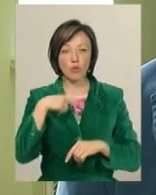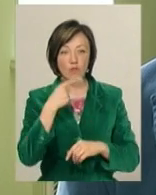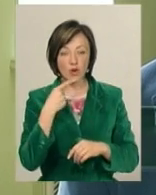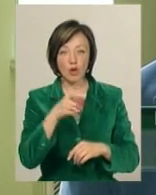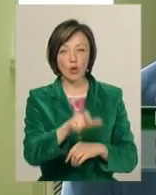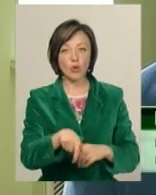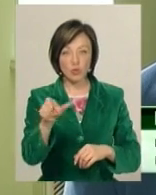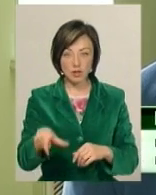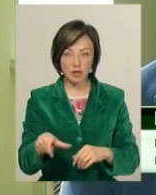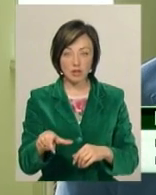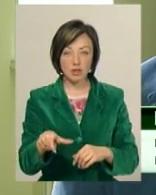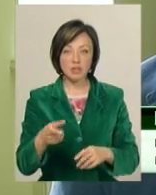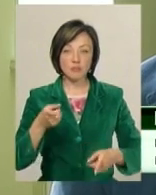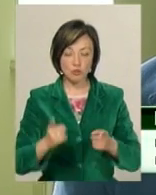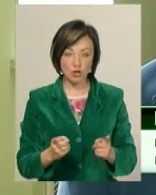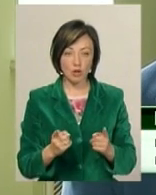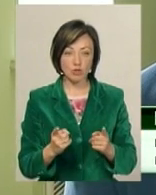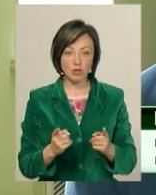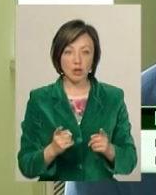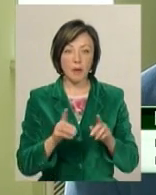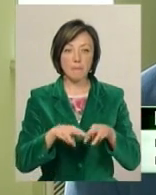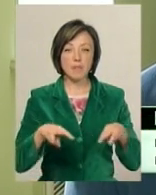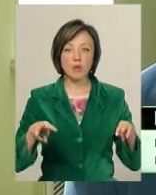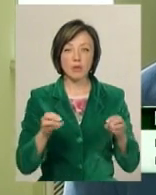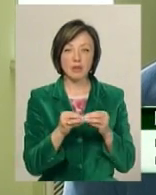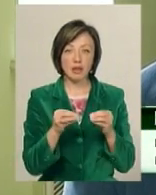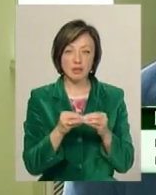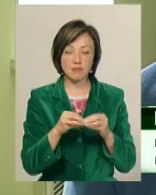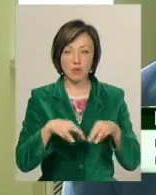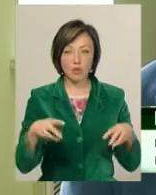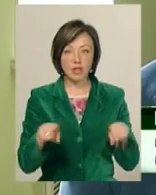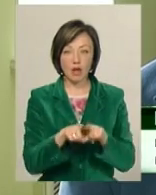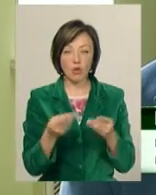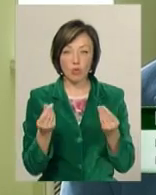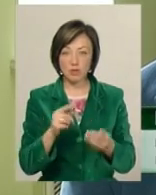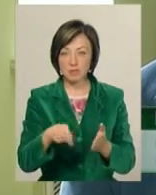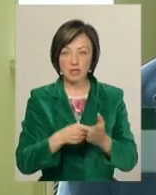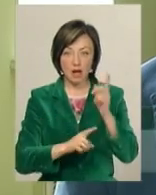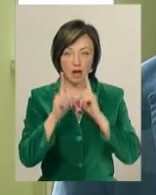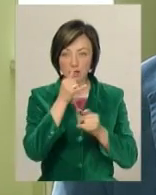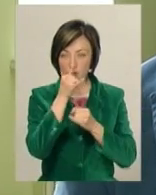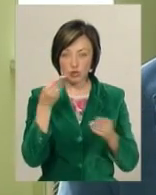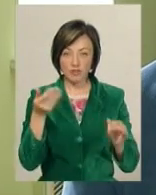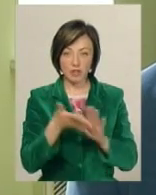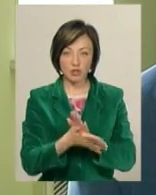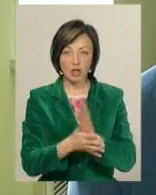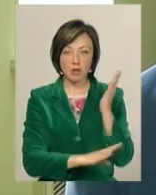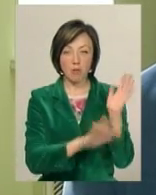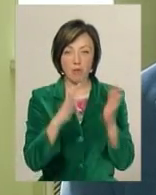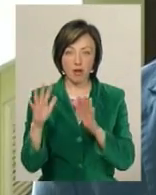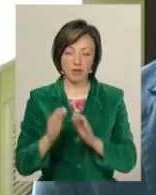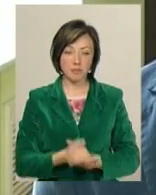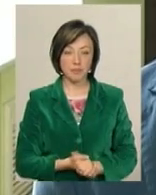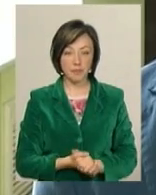мешканці, то, звичайно, мільйони, 10 мільйонів. Таких коштів міська рада не може витрачати на парк, який їй не